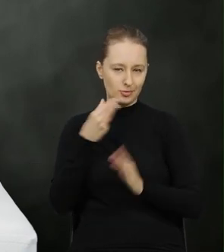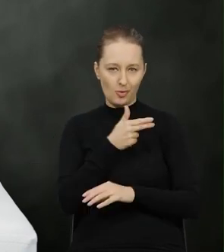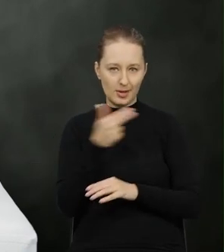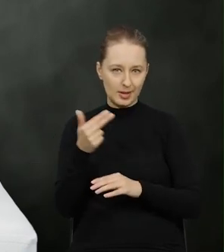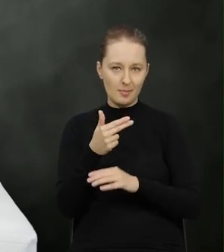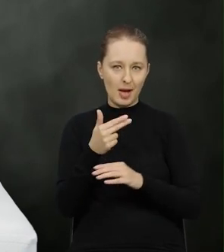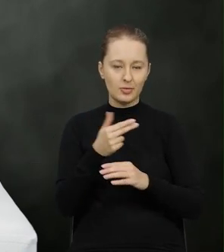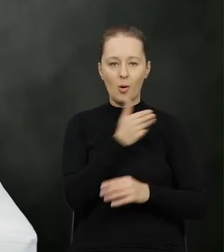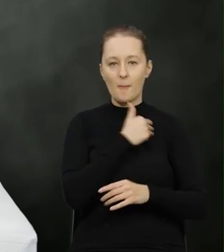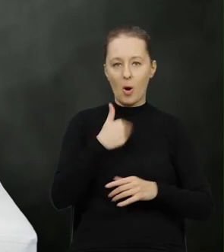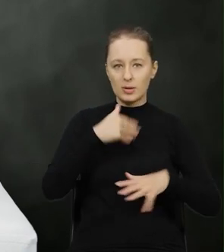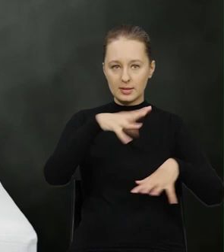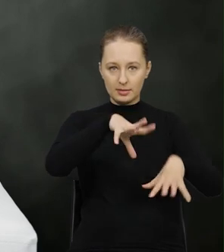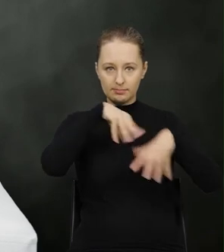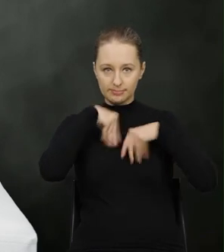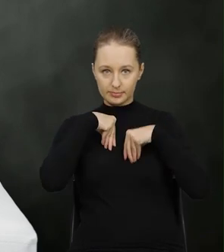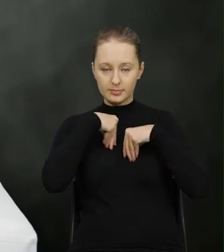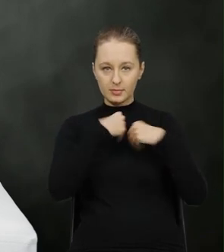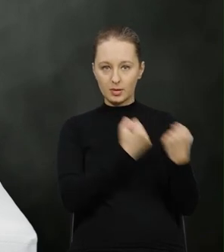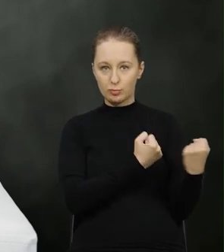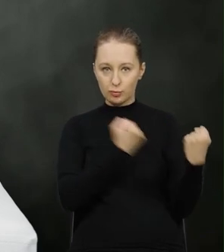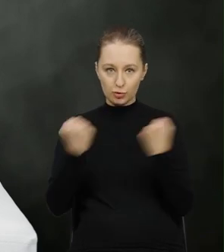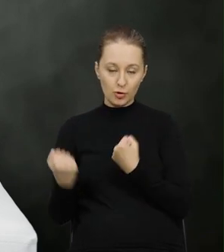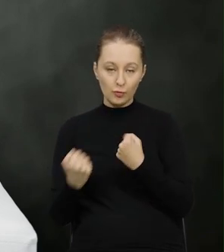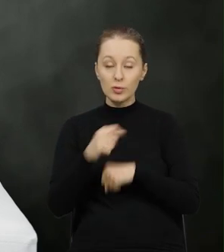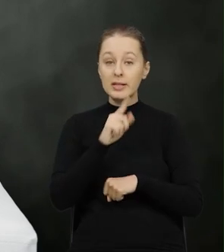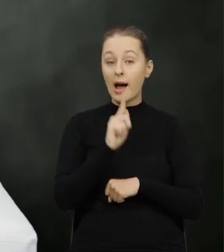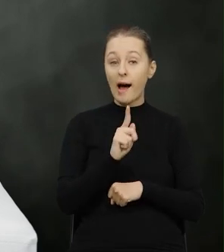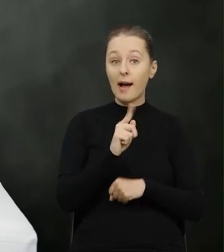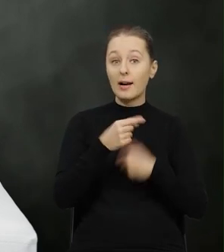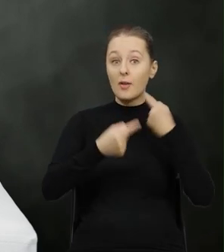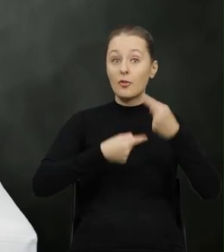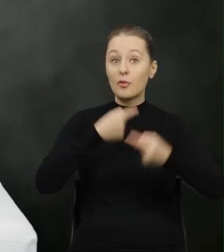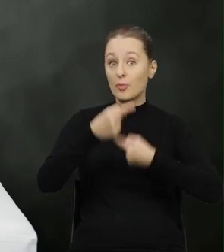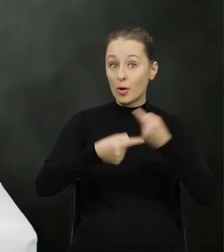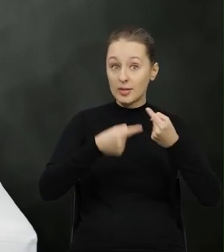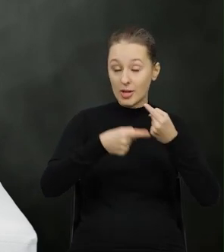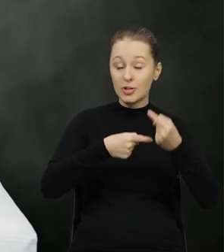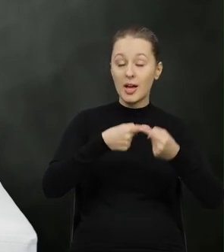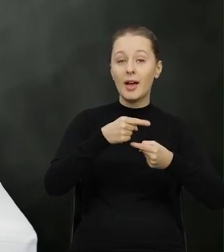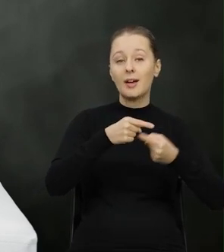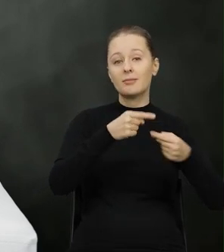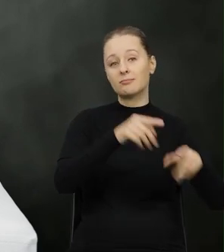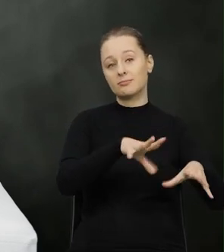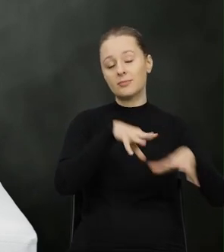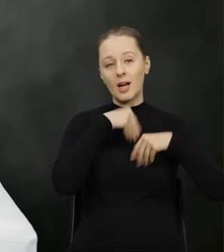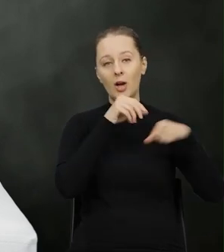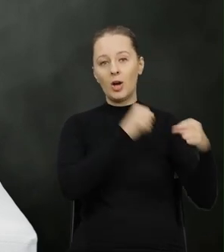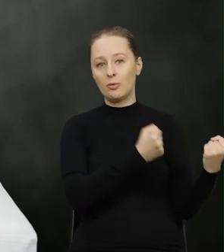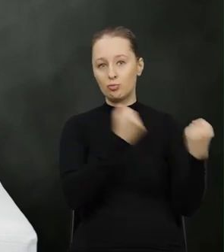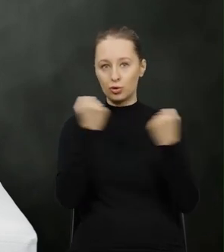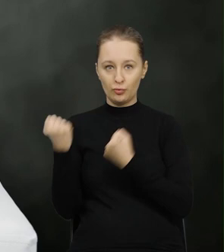przywozy do kraju. Natomiast w procesie przewozu